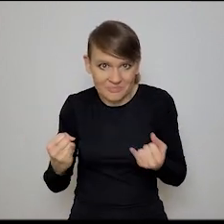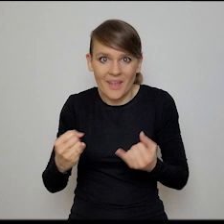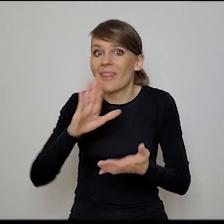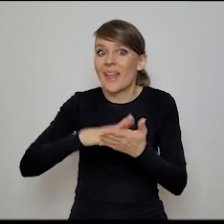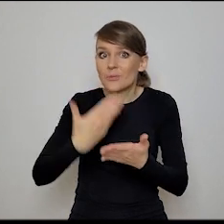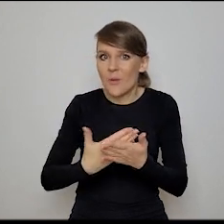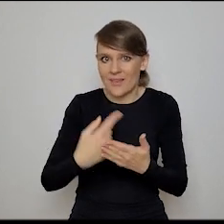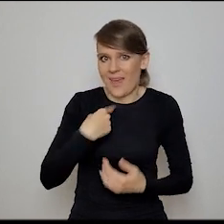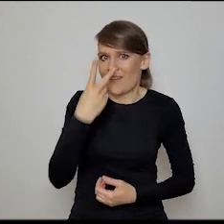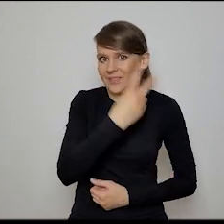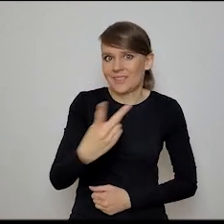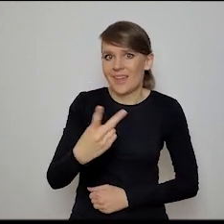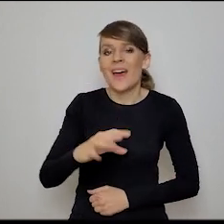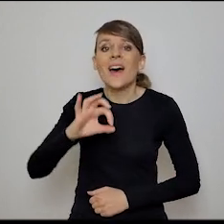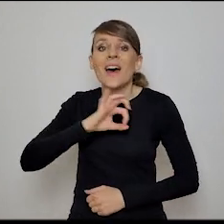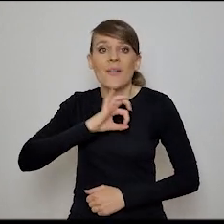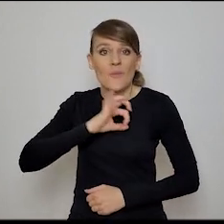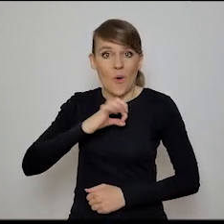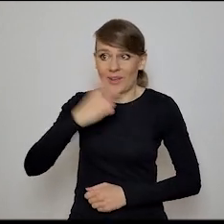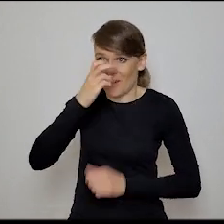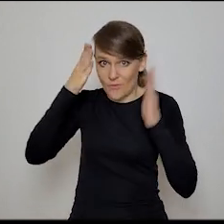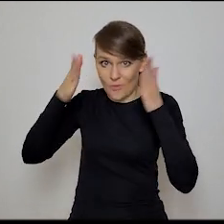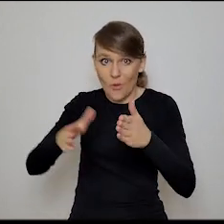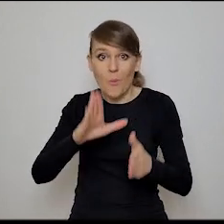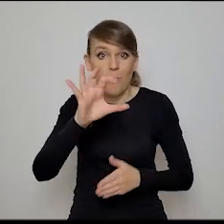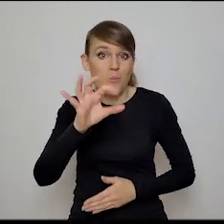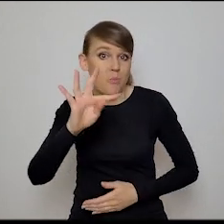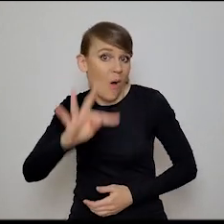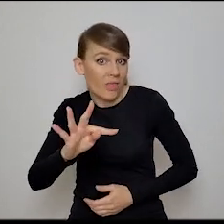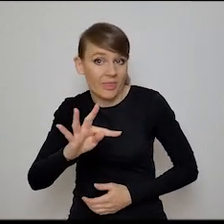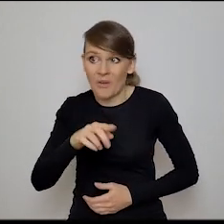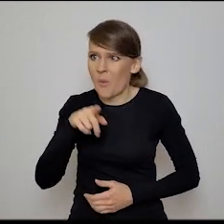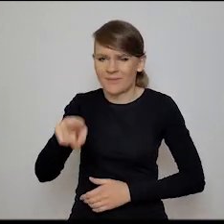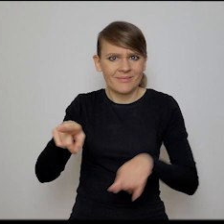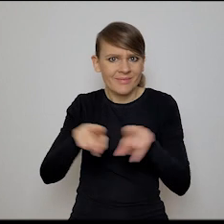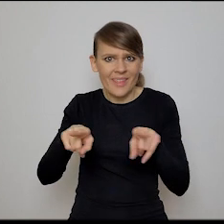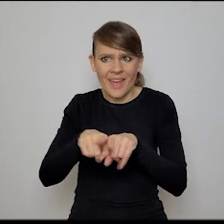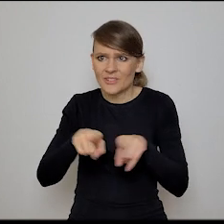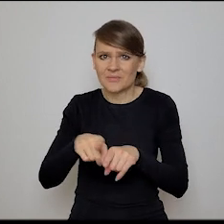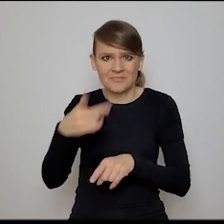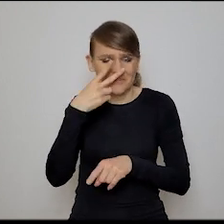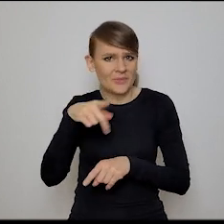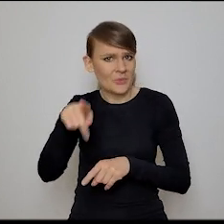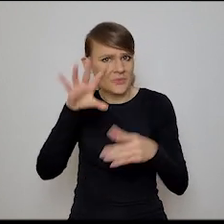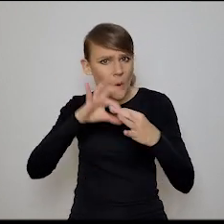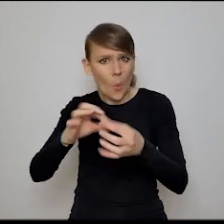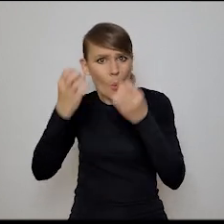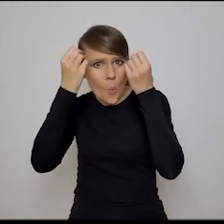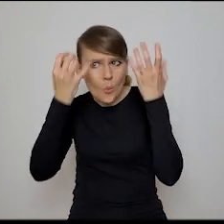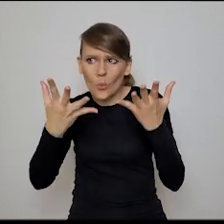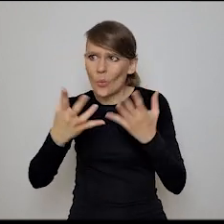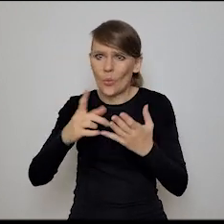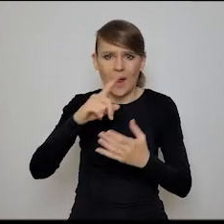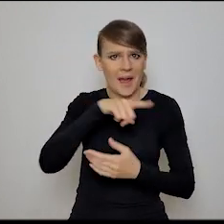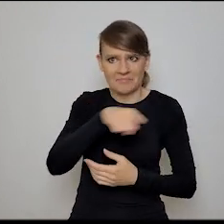przykład o tym, że widzę, że chociażby moja dziedzina to botyka i że ta botyka to teraz też w takim kontekście kulturowym, antropologicznym